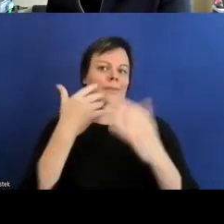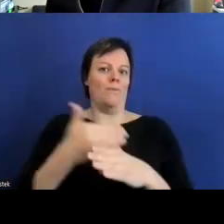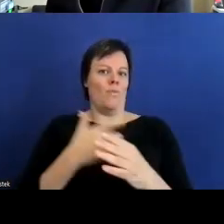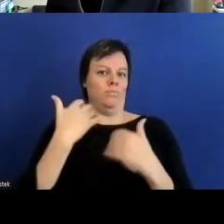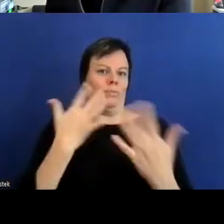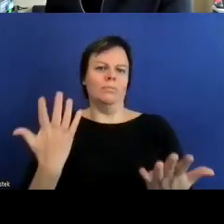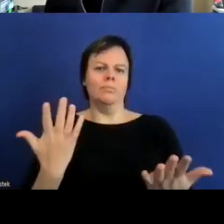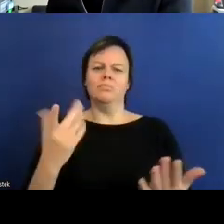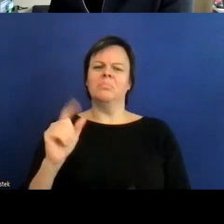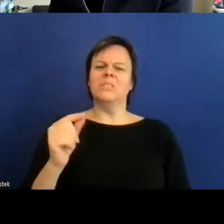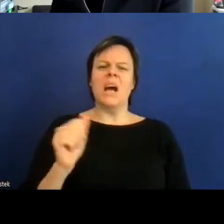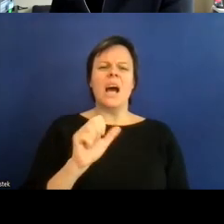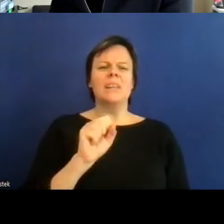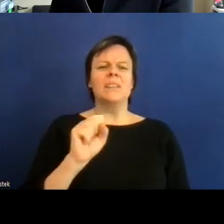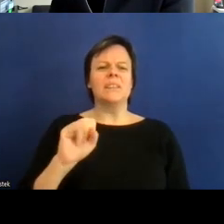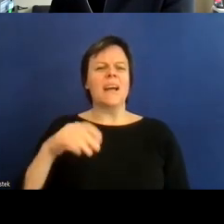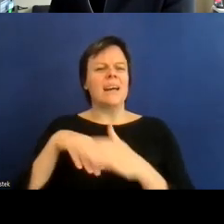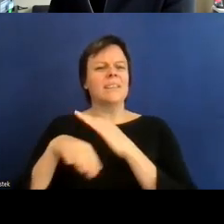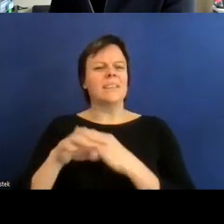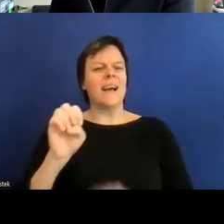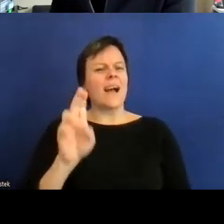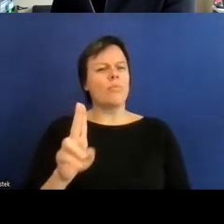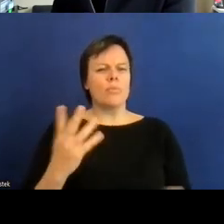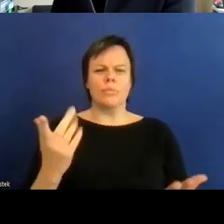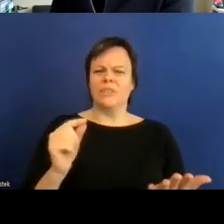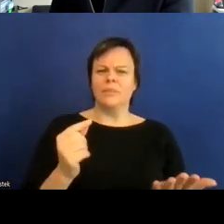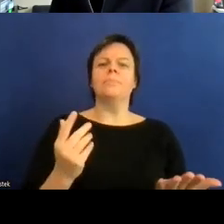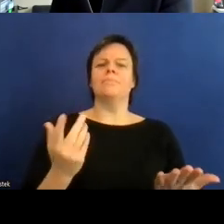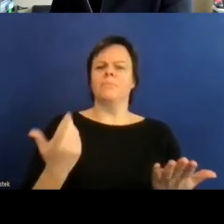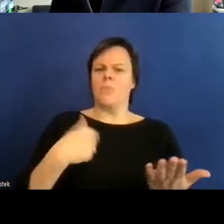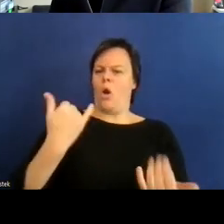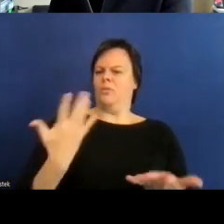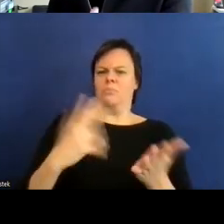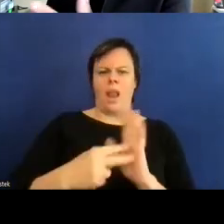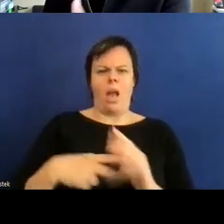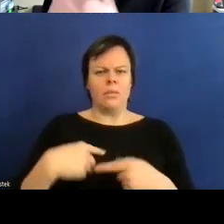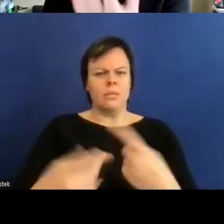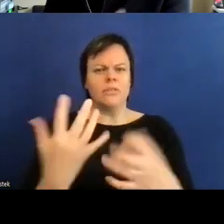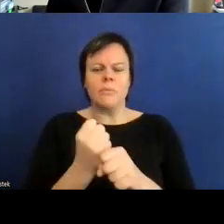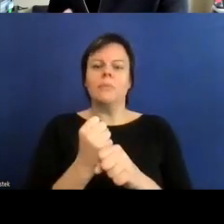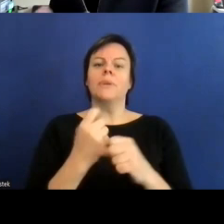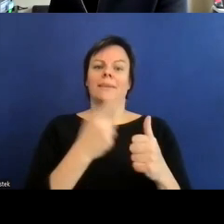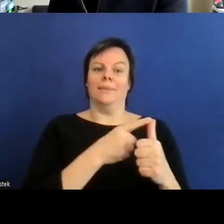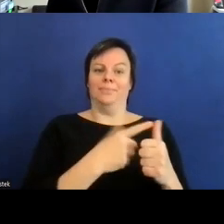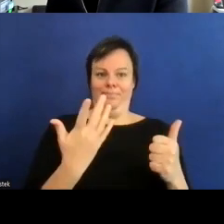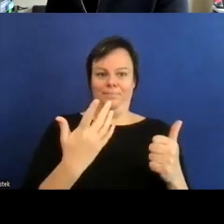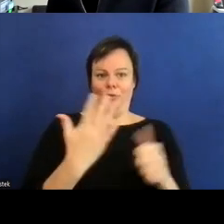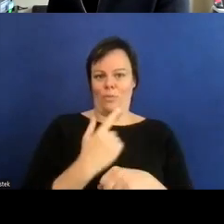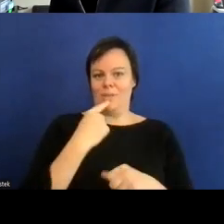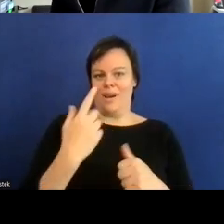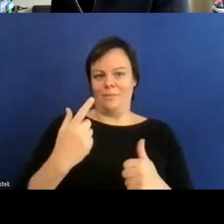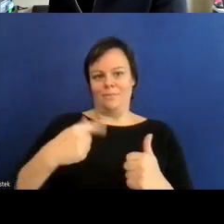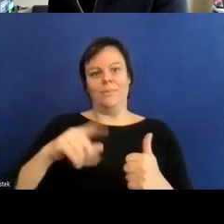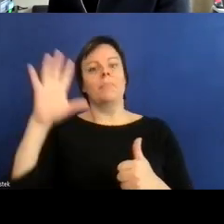begrifflichkeiten mit ihnen gemeinsam definieren wir würden gerne auf das thema mythen also zahlen und fakten und